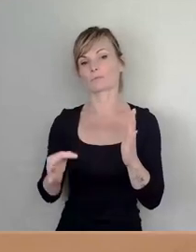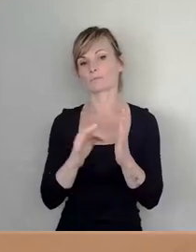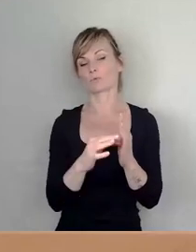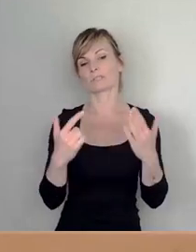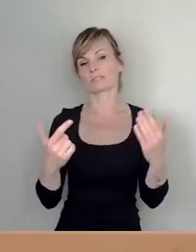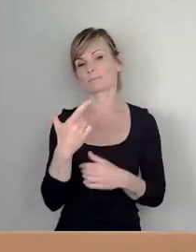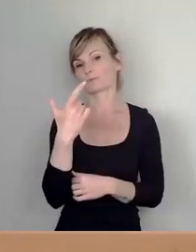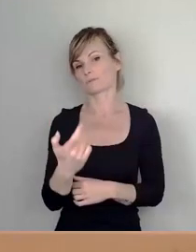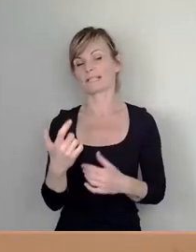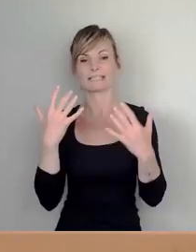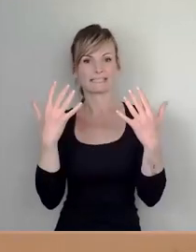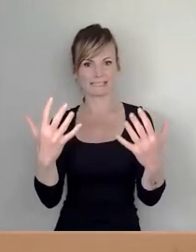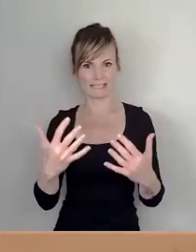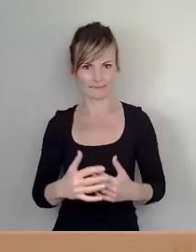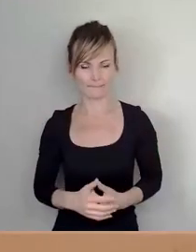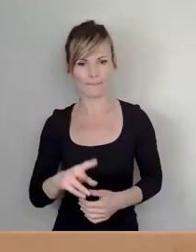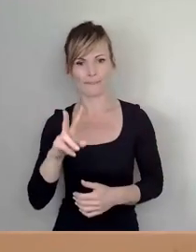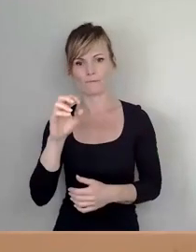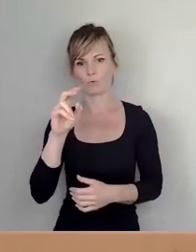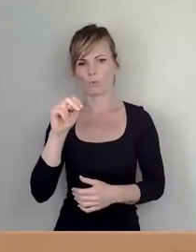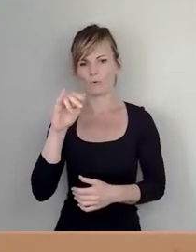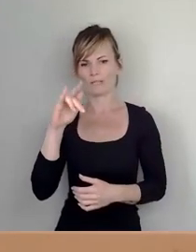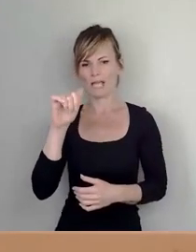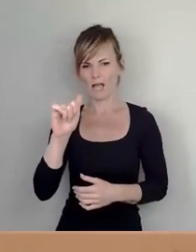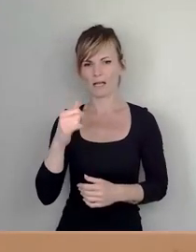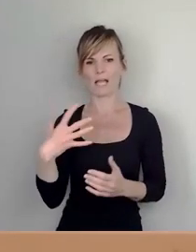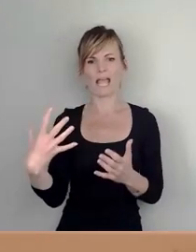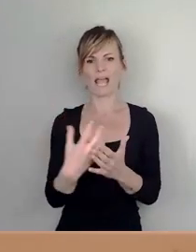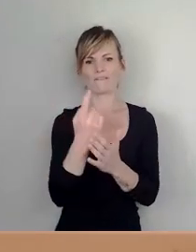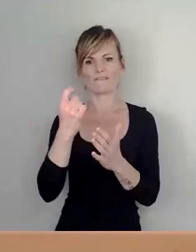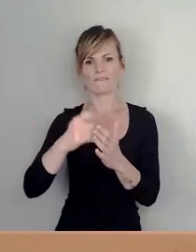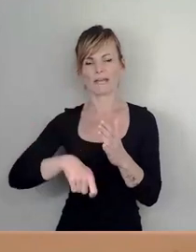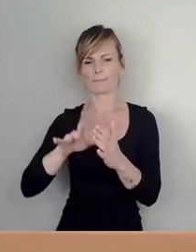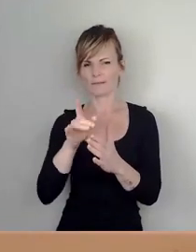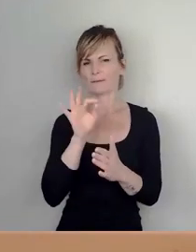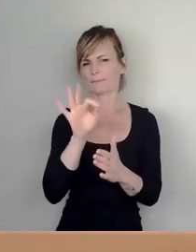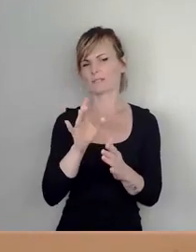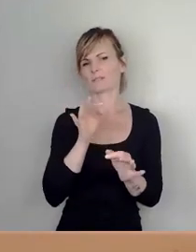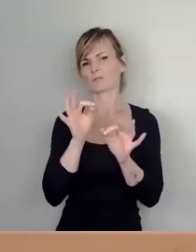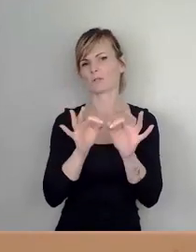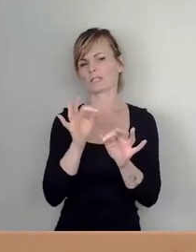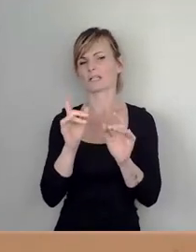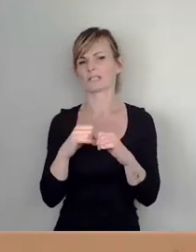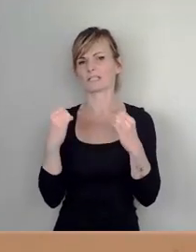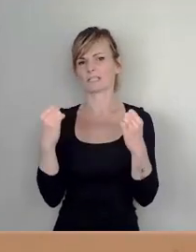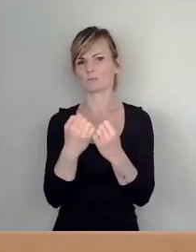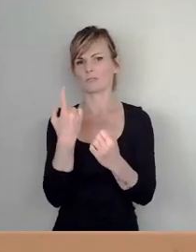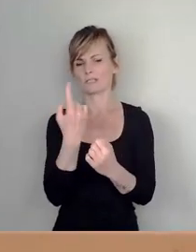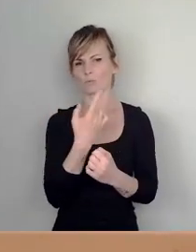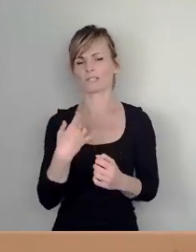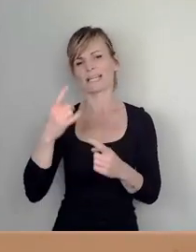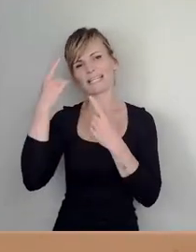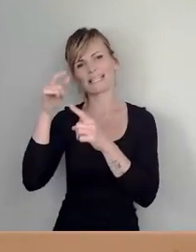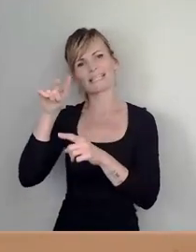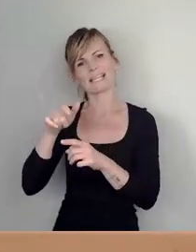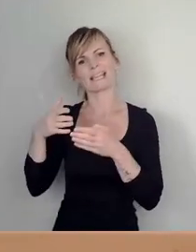Den OVIA-Erwerb, hier haben wir jetzt eine besondere Situation. Dadurch, dass ja die Dissidentenfraktion in der Form nicht mehr